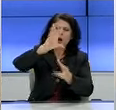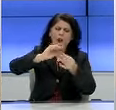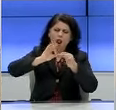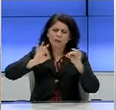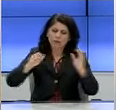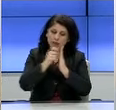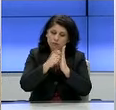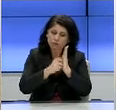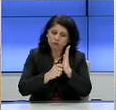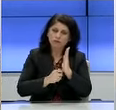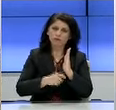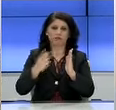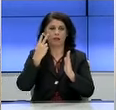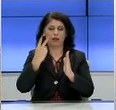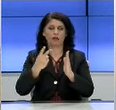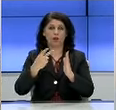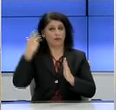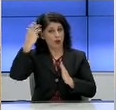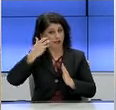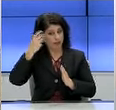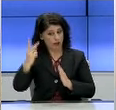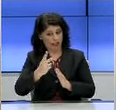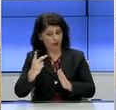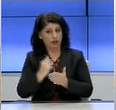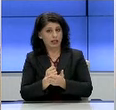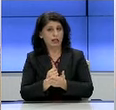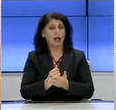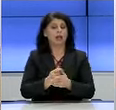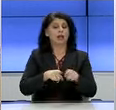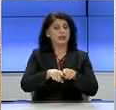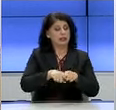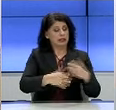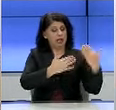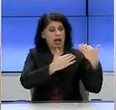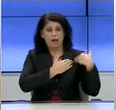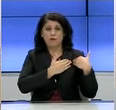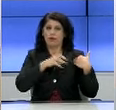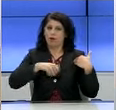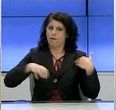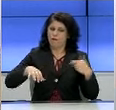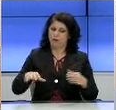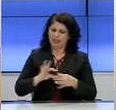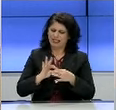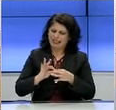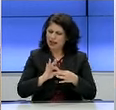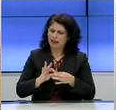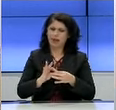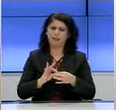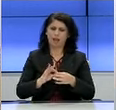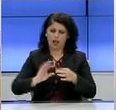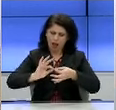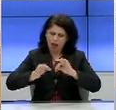συσκέψεις. Τόσο με την επιστημονική κοινότητα, όσο και με όλους τους εμπλεκόμενους συναρμόδιους φορείς. Στις οποίες αναλύονται και